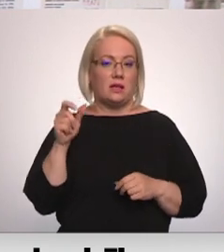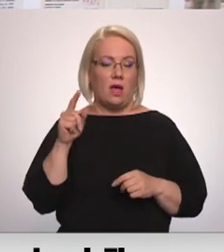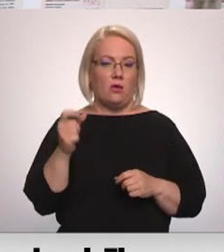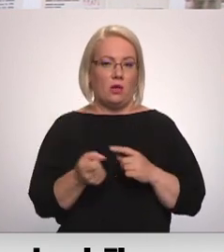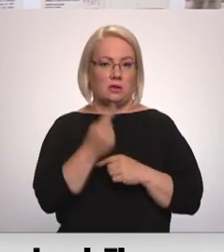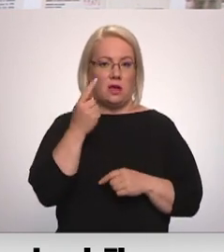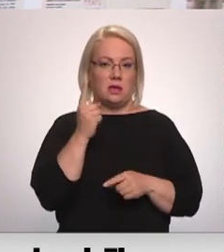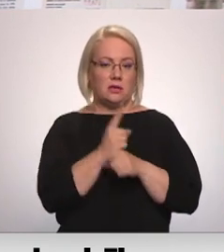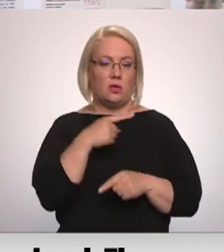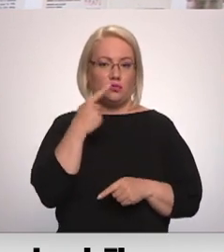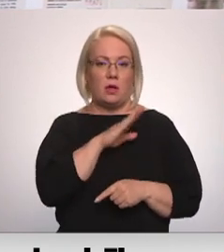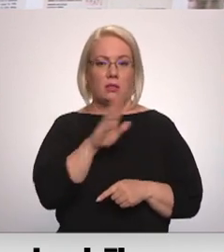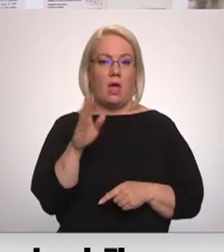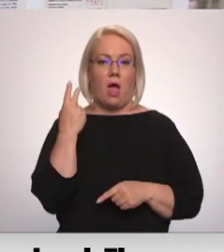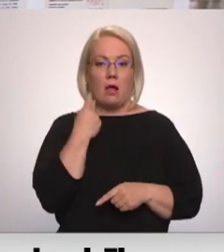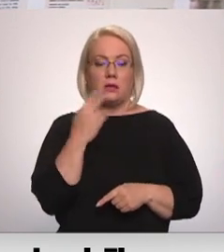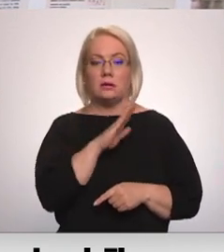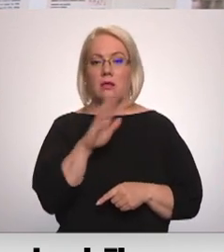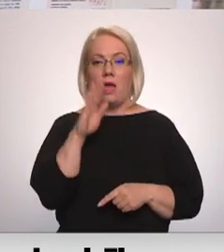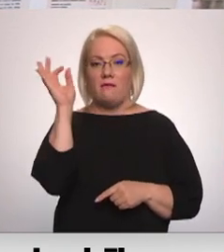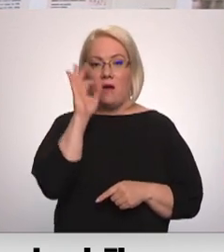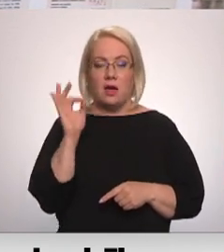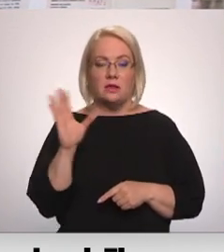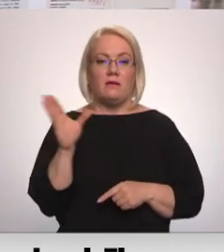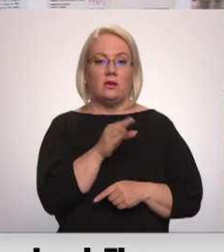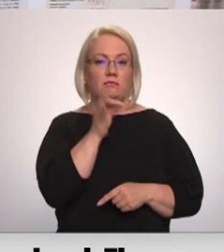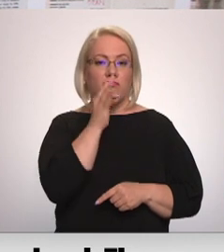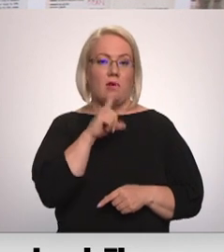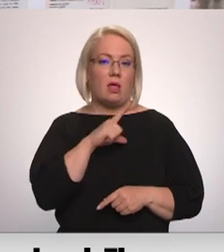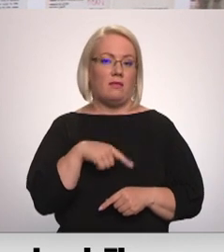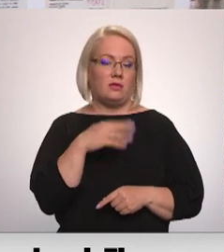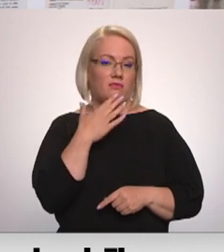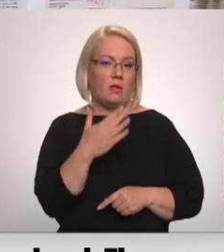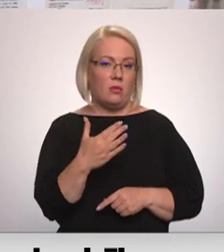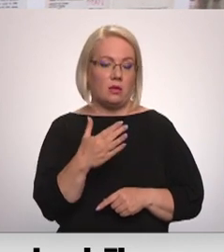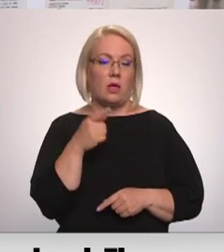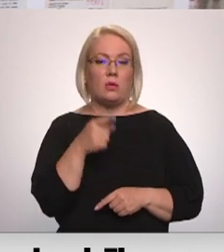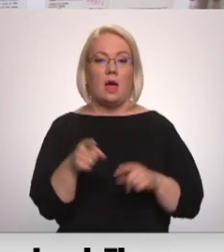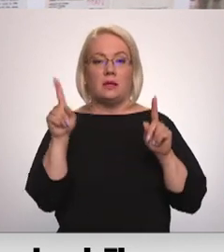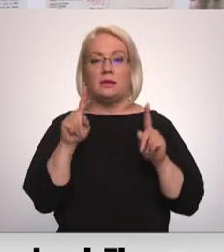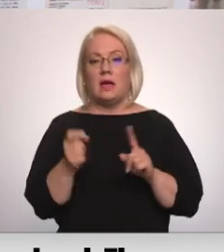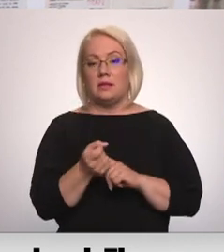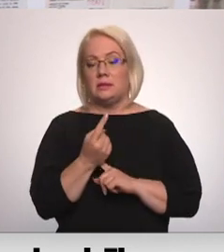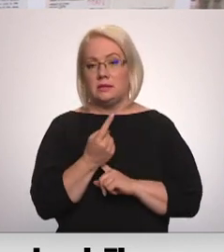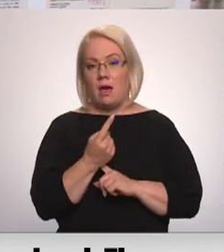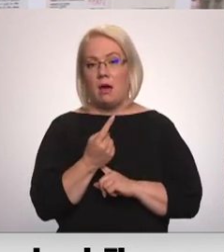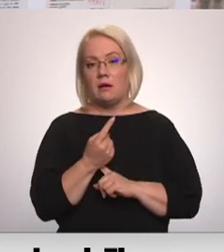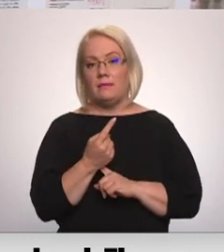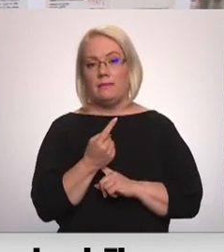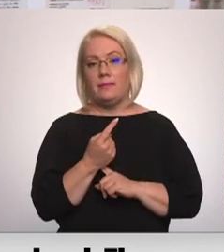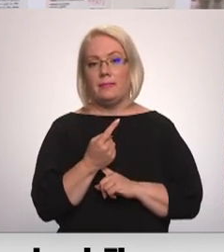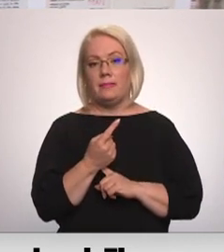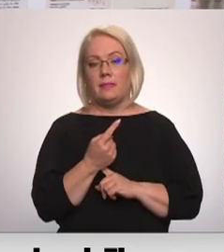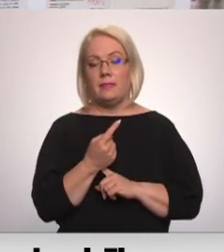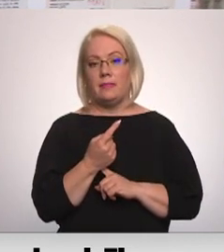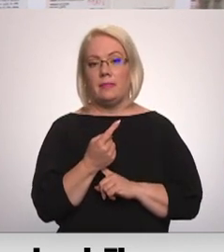angliski, nevāciski. Viss nāk arā Latvijas. Nu, tādas lietas iznāk. Jā, savā